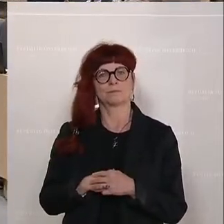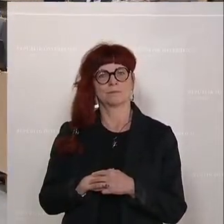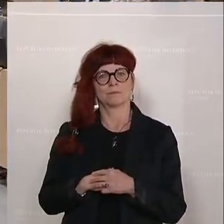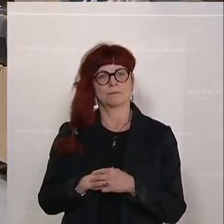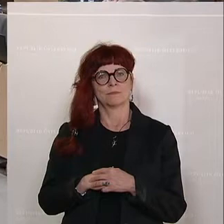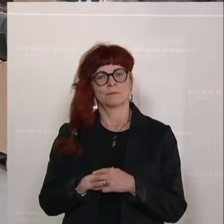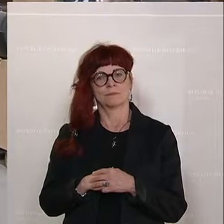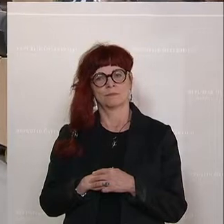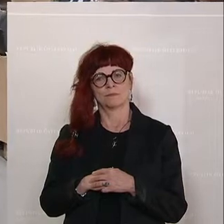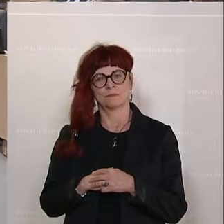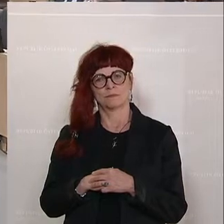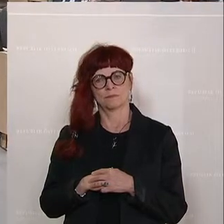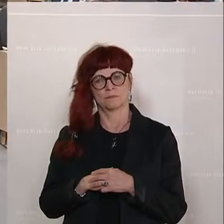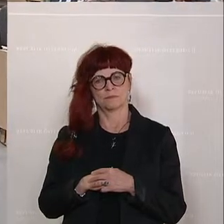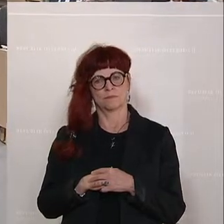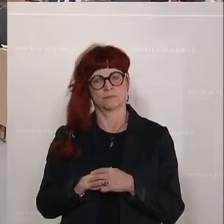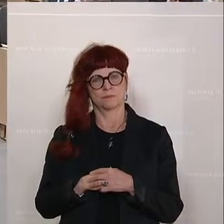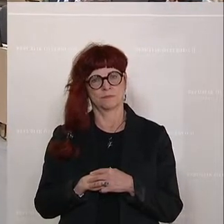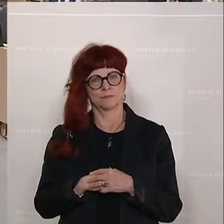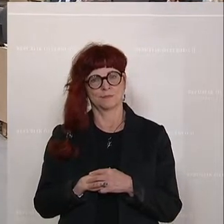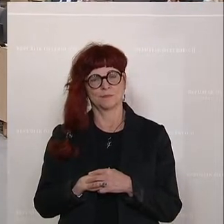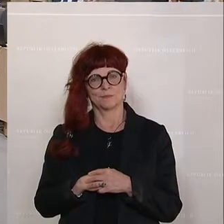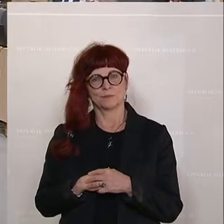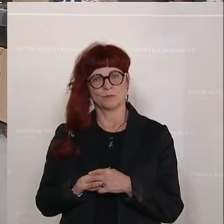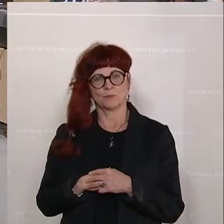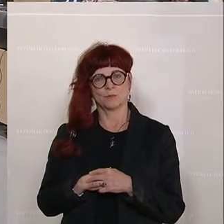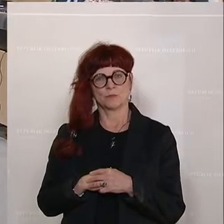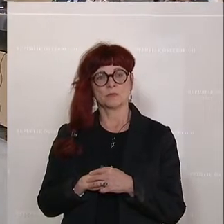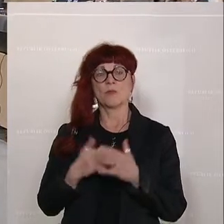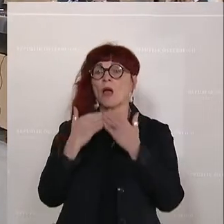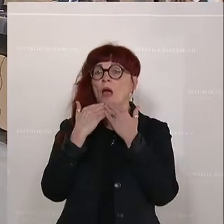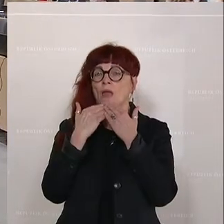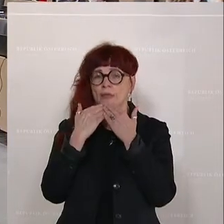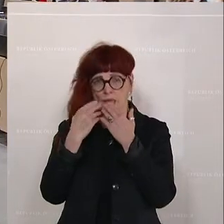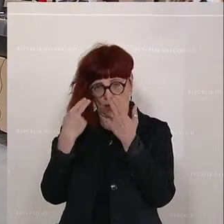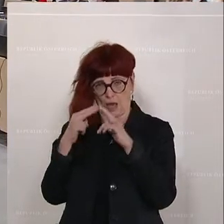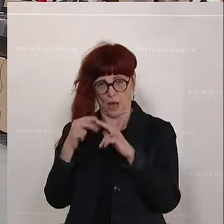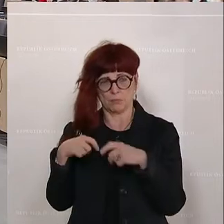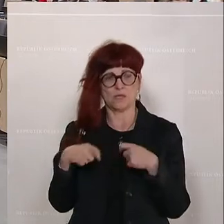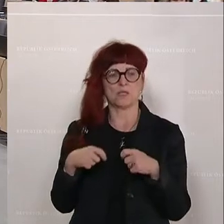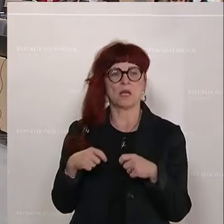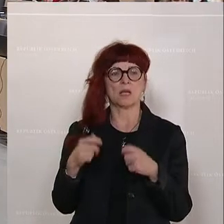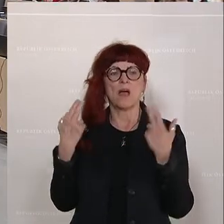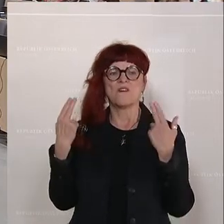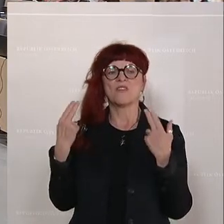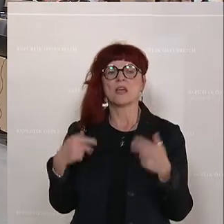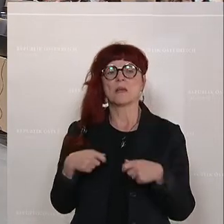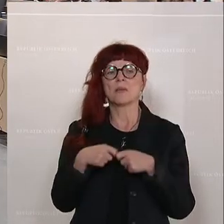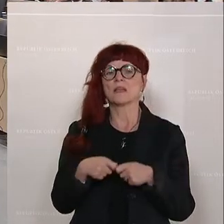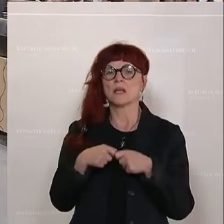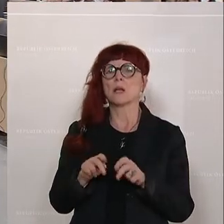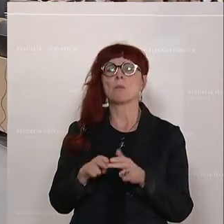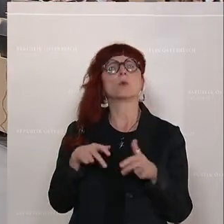über Preisdeckel nachzudenken. Nur es stellt sich die Frage, wohin sie führen, wenn man sich etwa das Beispiel Ungarn ansieht, wo der Treibstoff